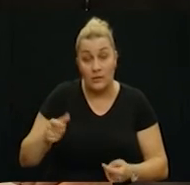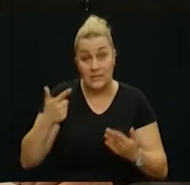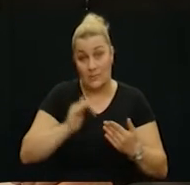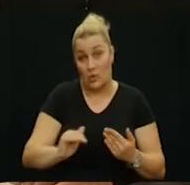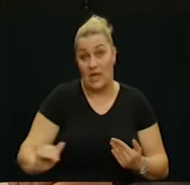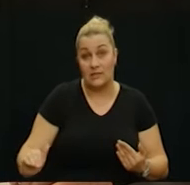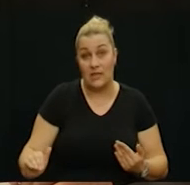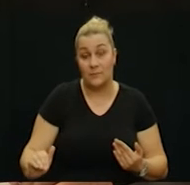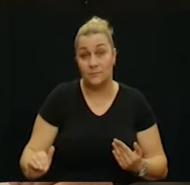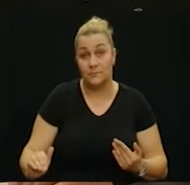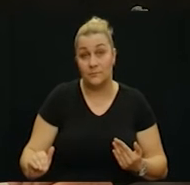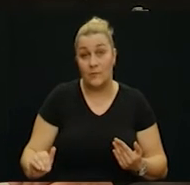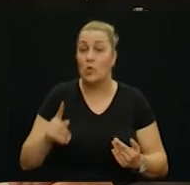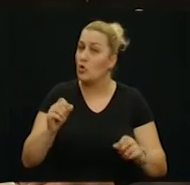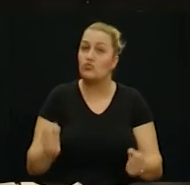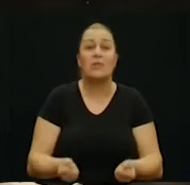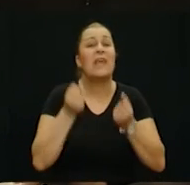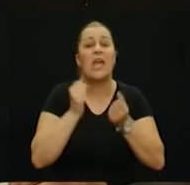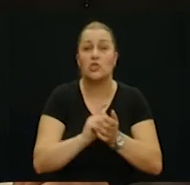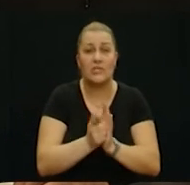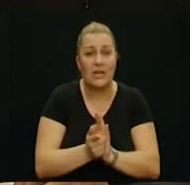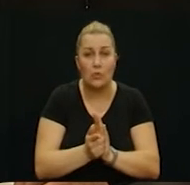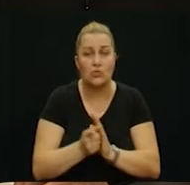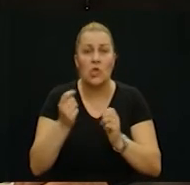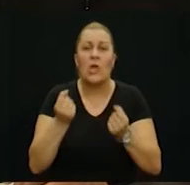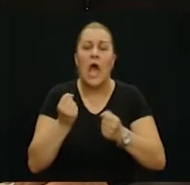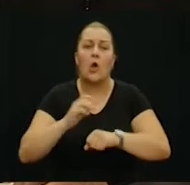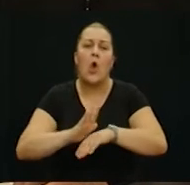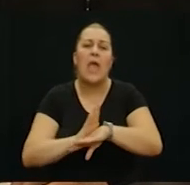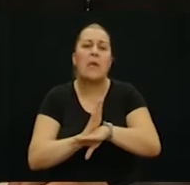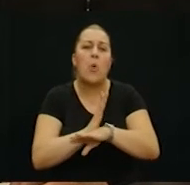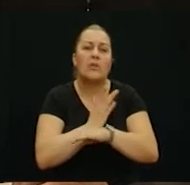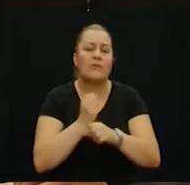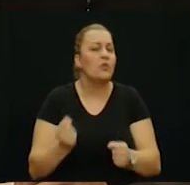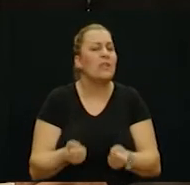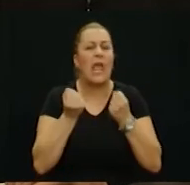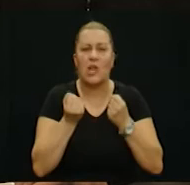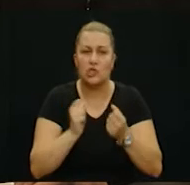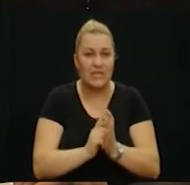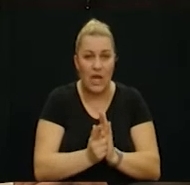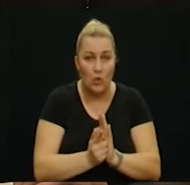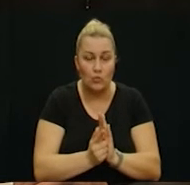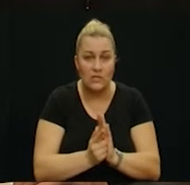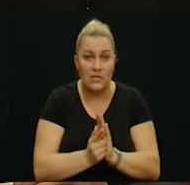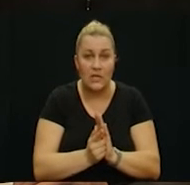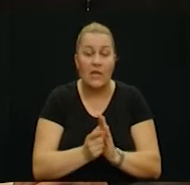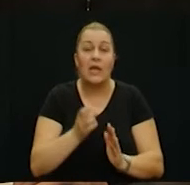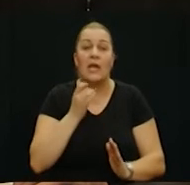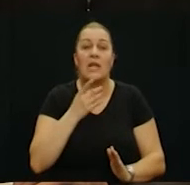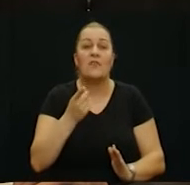sedmo rodjeca. To su teški trenuci, to su emotivno strašni trenuci. Kad vi